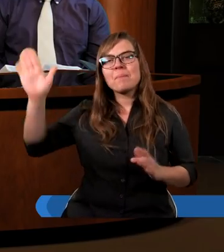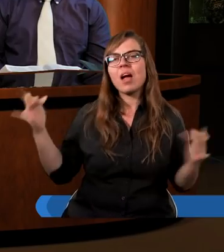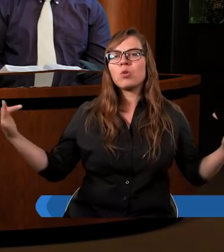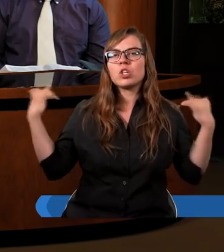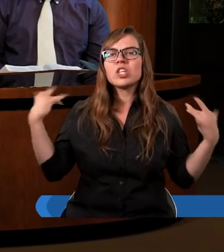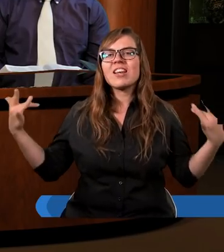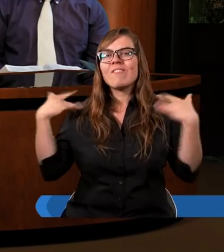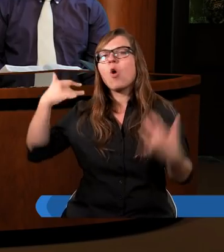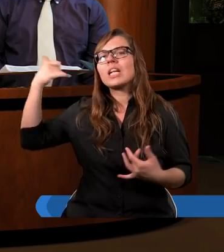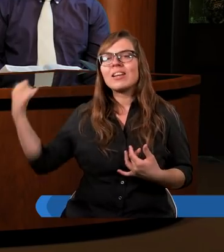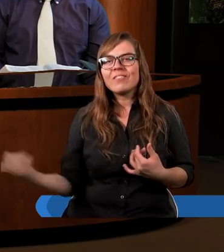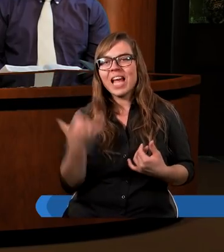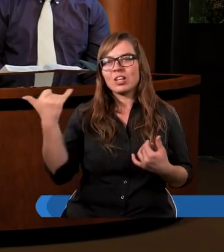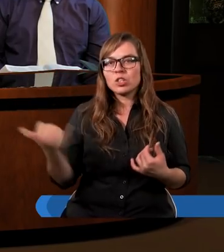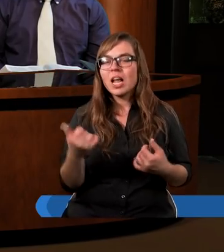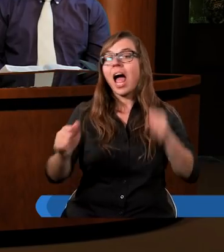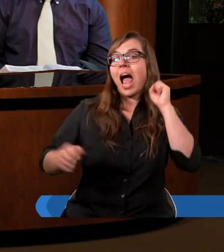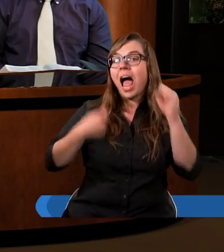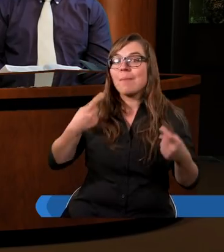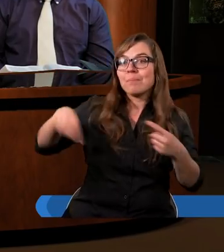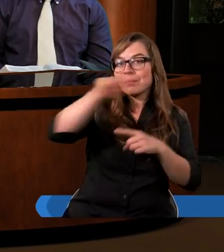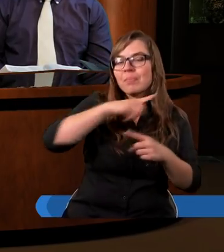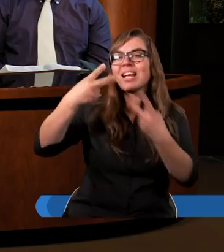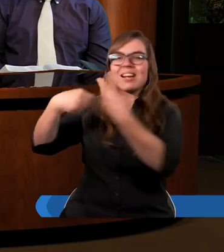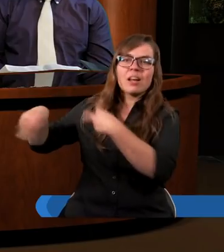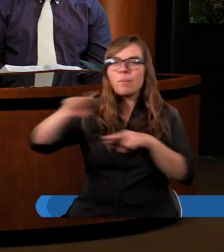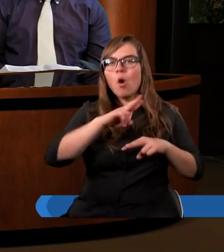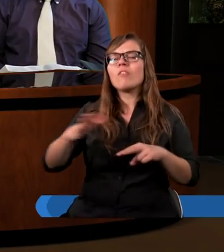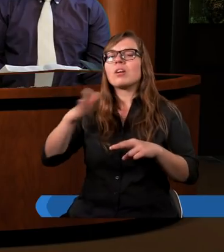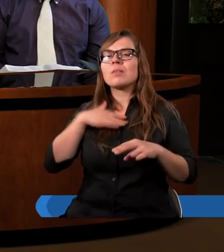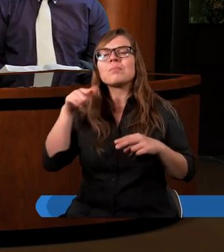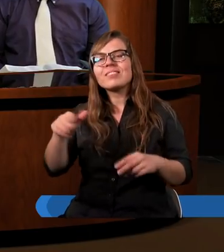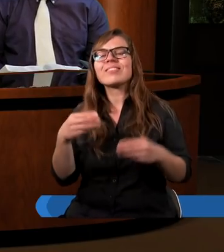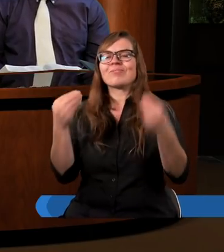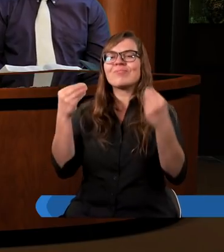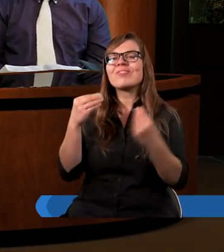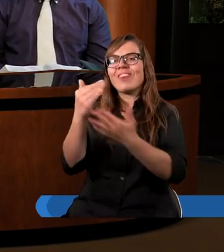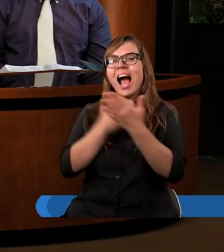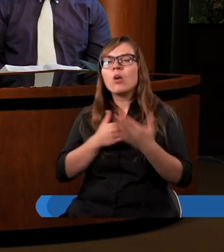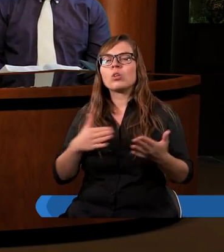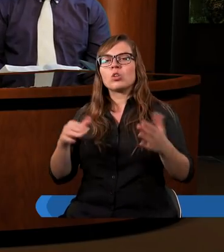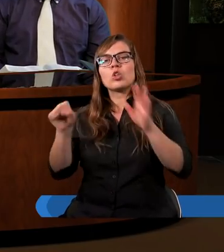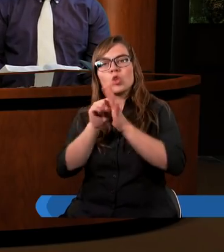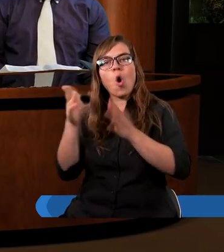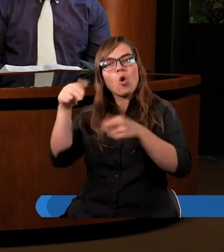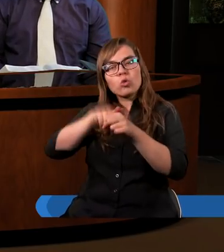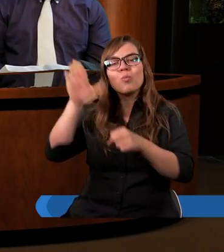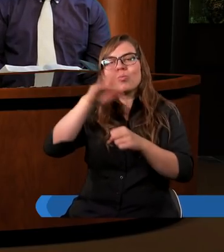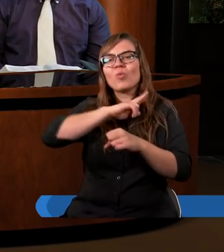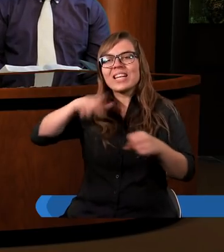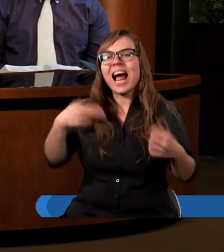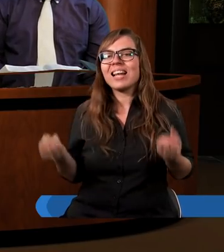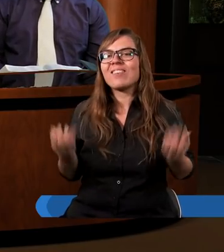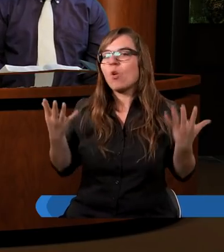żywot wieczny, aby z powrotem mógł żyć w tych warunkach, do których Bóg stworzył. Bóg się